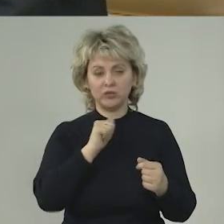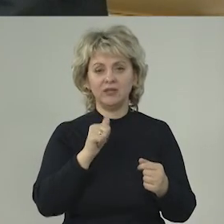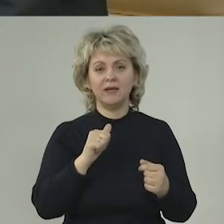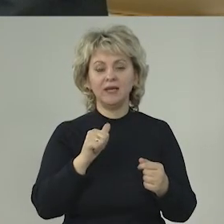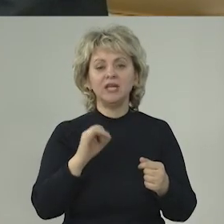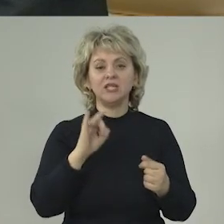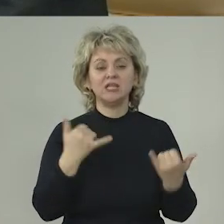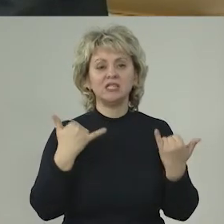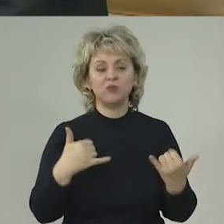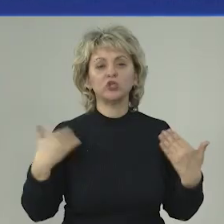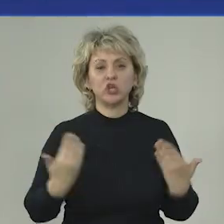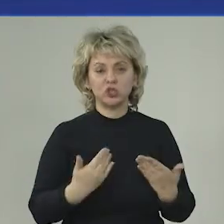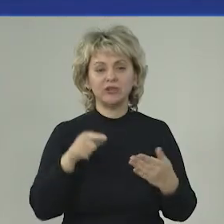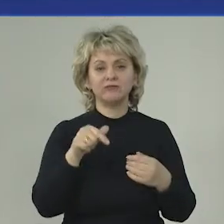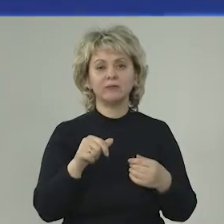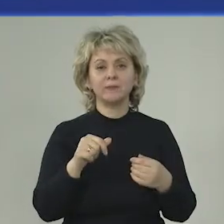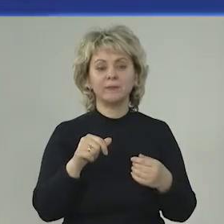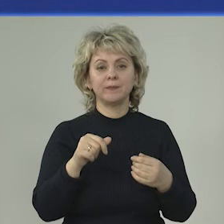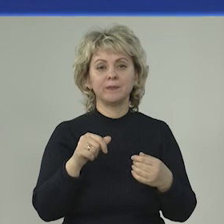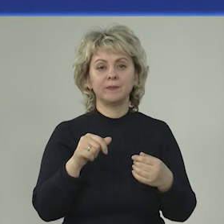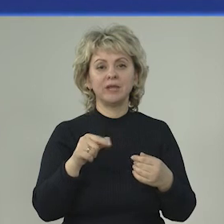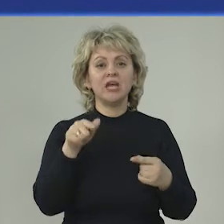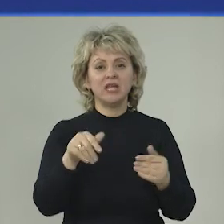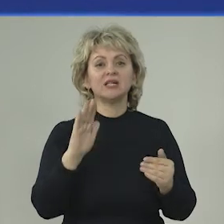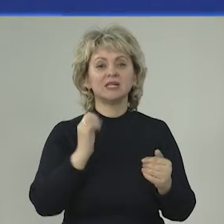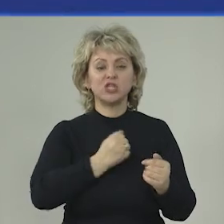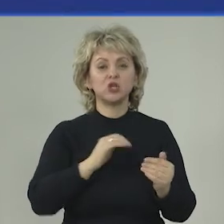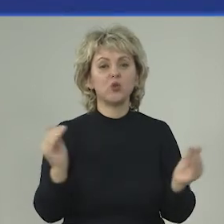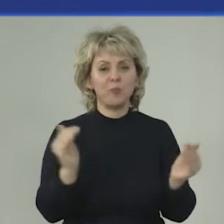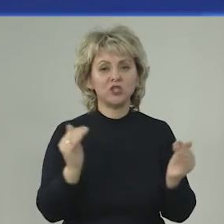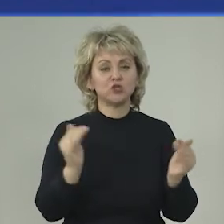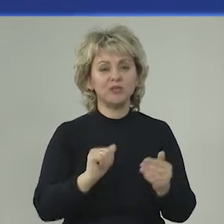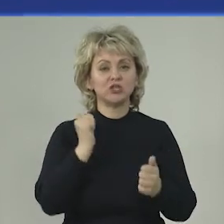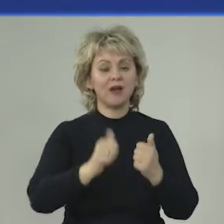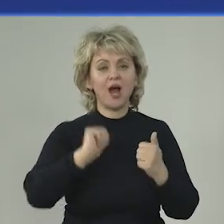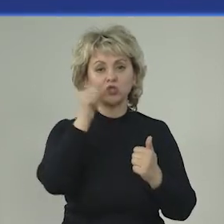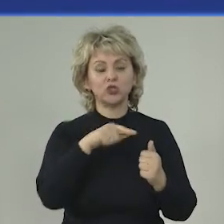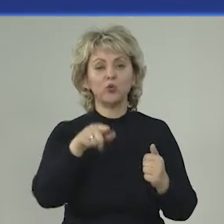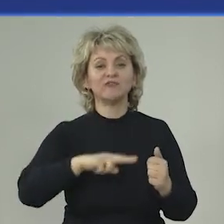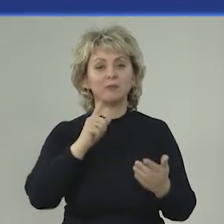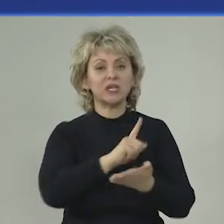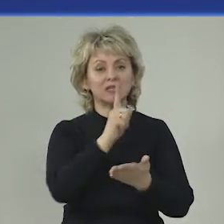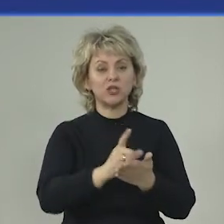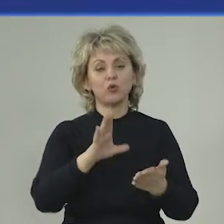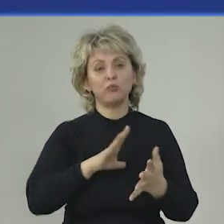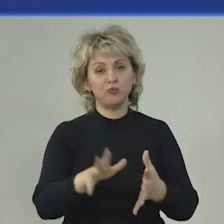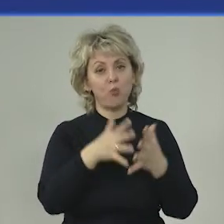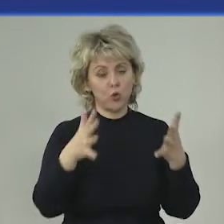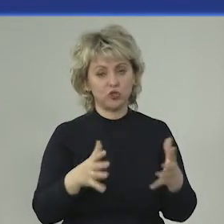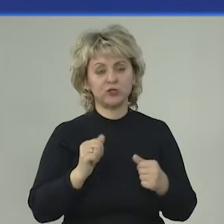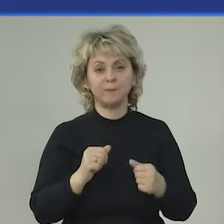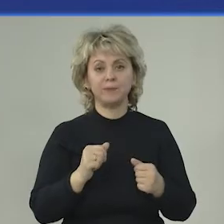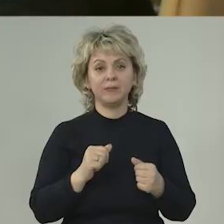И сегодня жив, к сожалению, их становится все меньше, значит, внимания должно быть все больше.